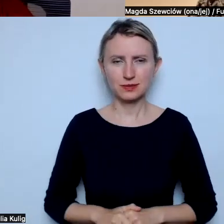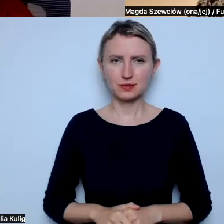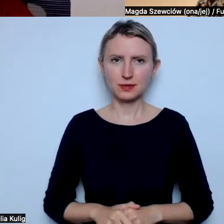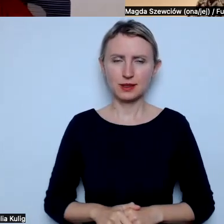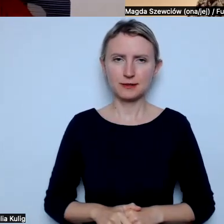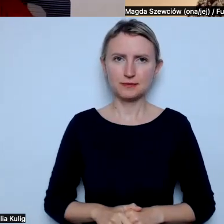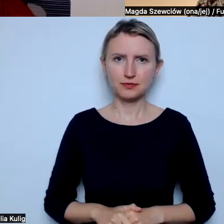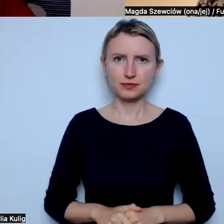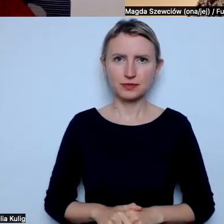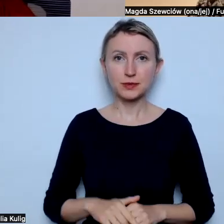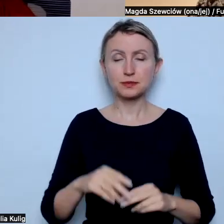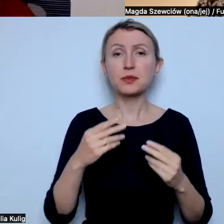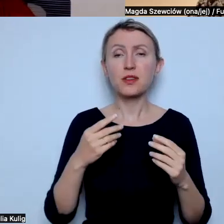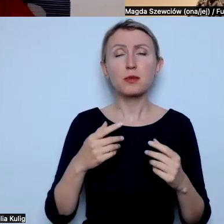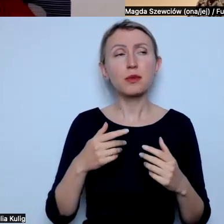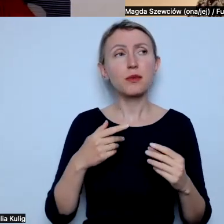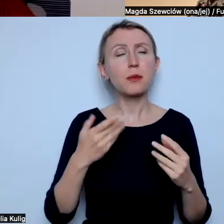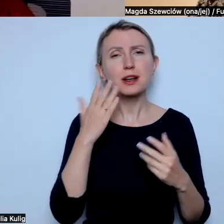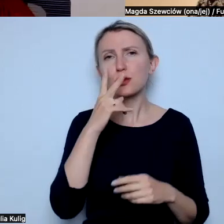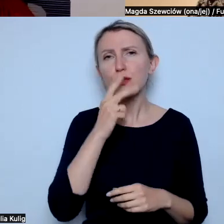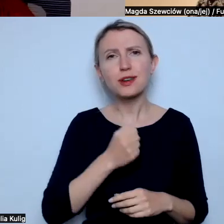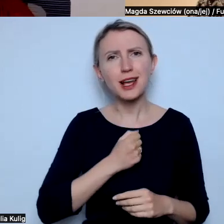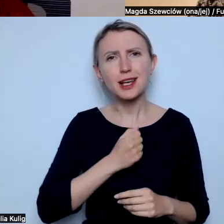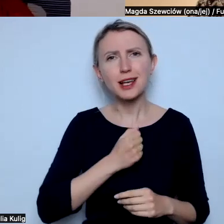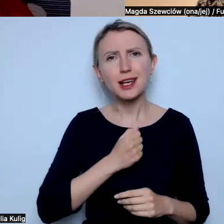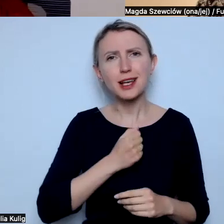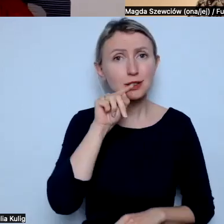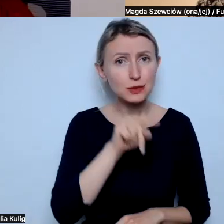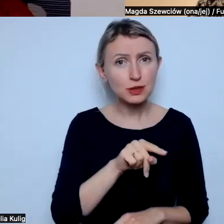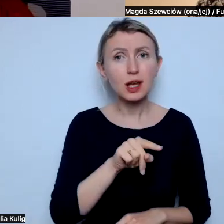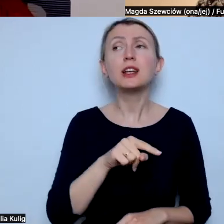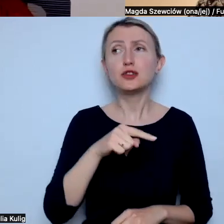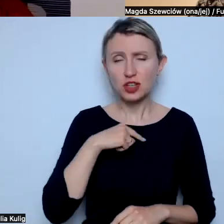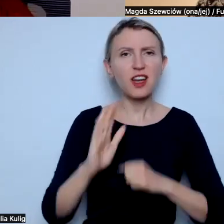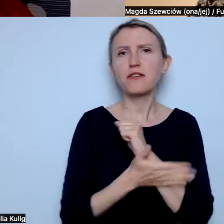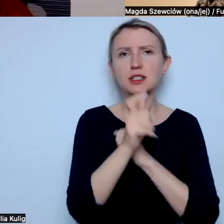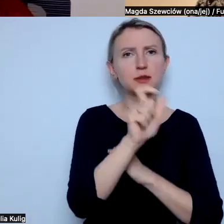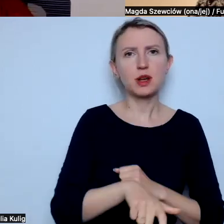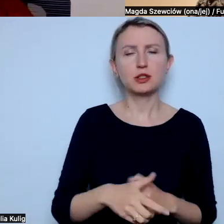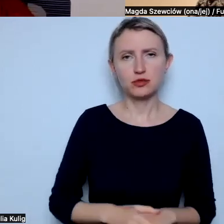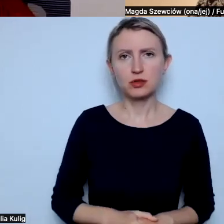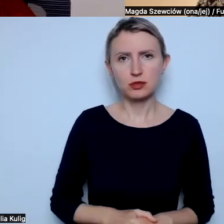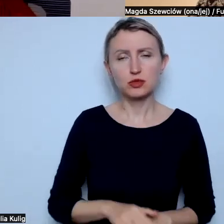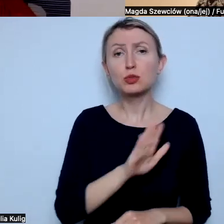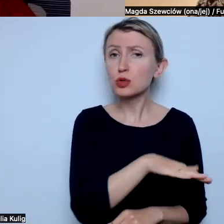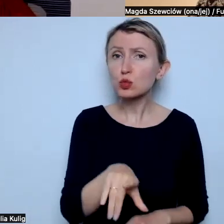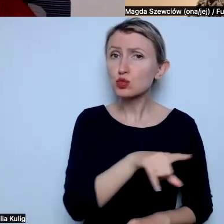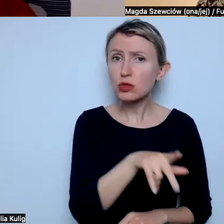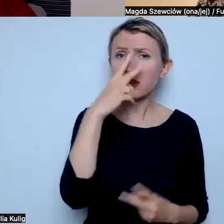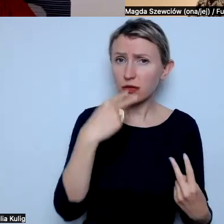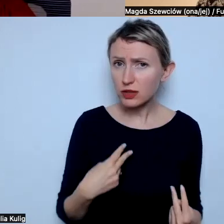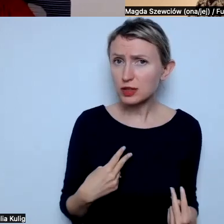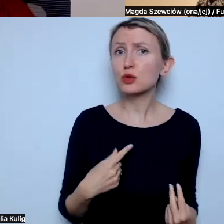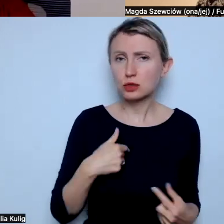były głośniejsze i dawali bardzo jasno do zrozumienia, po której jesteśmy w stronie. Że tak, żeby ci uczniowie, nawet